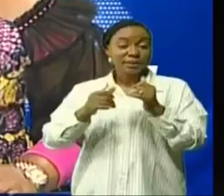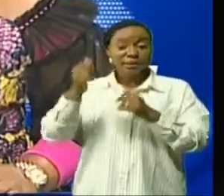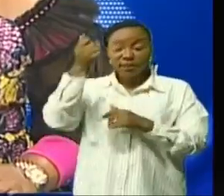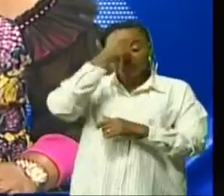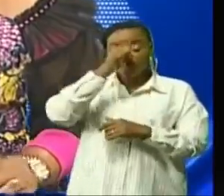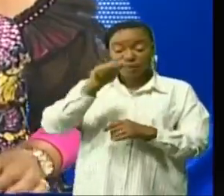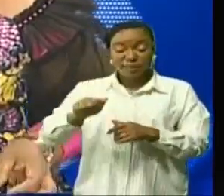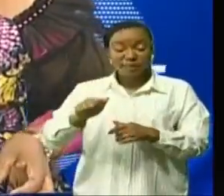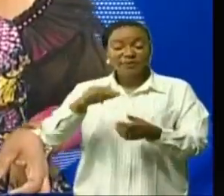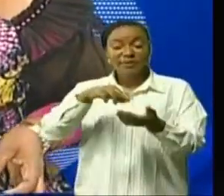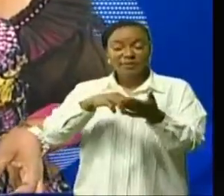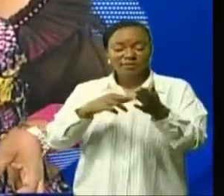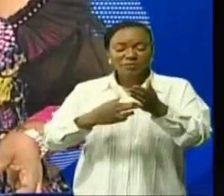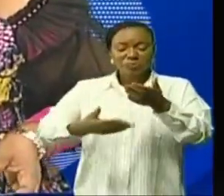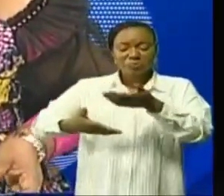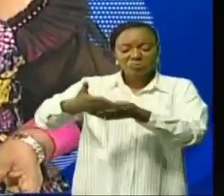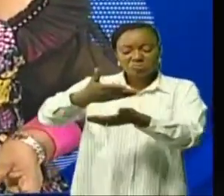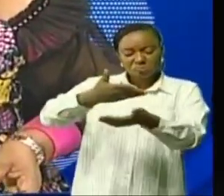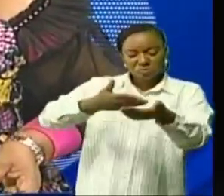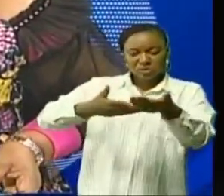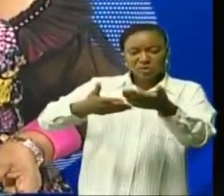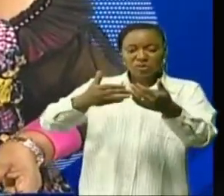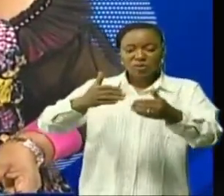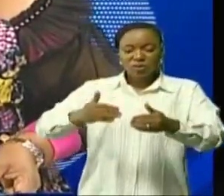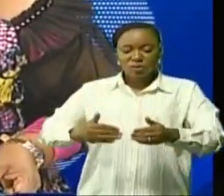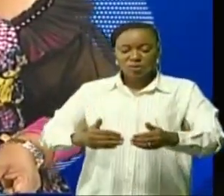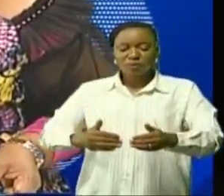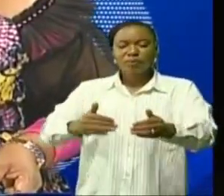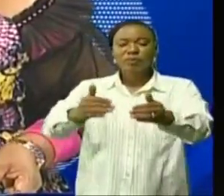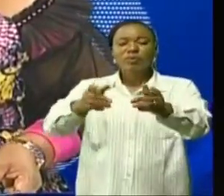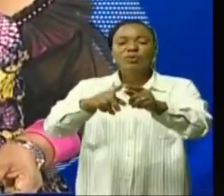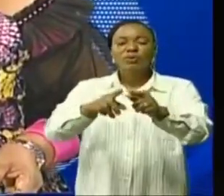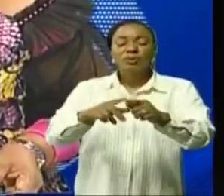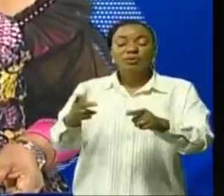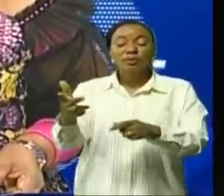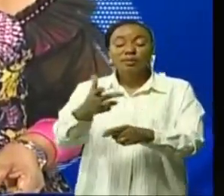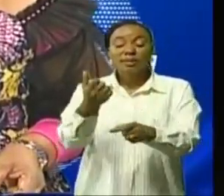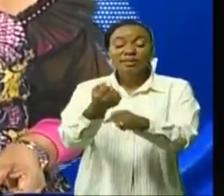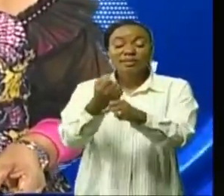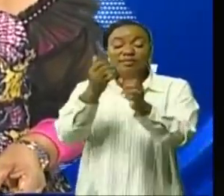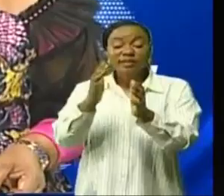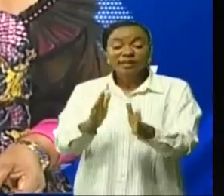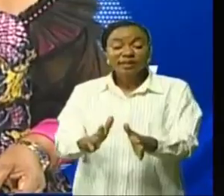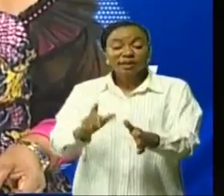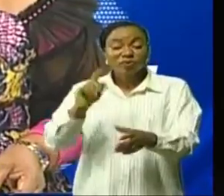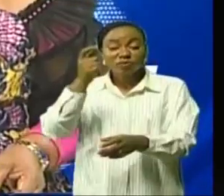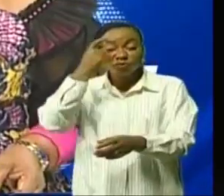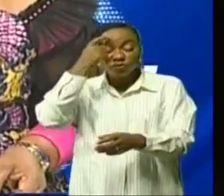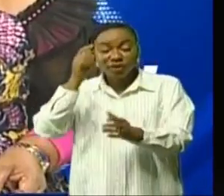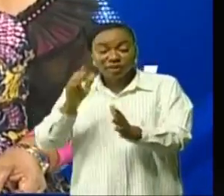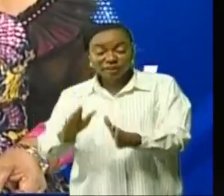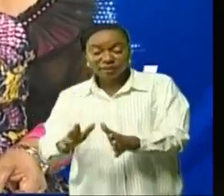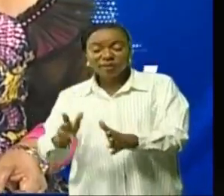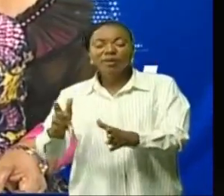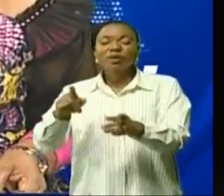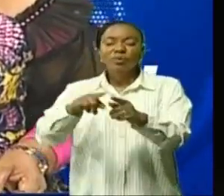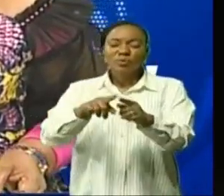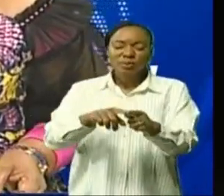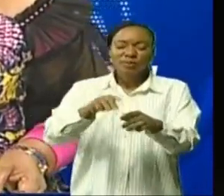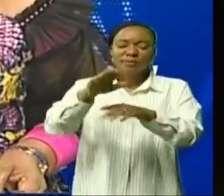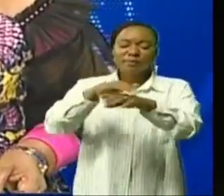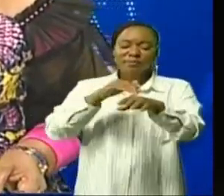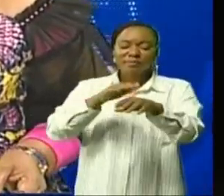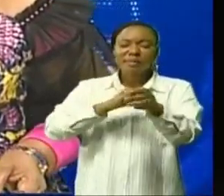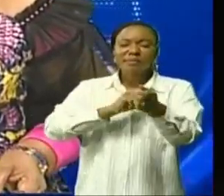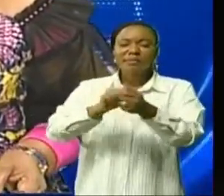par contre les négociations ont abouti la tripartite réunissant travailleurs employeurs et gouvernement convoqués par la ministre de l